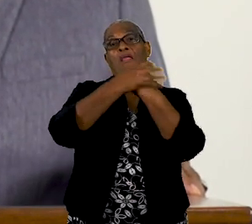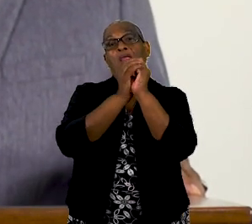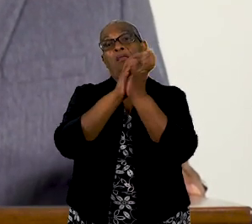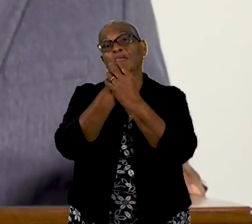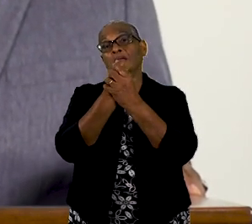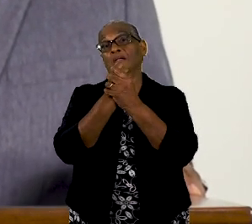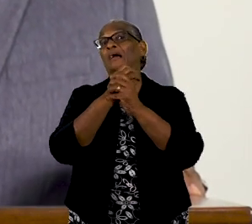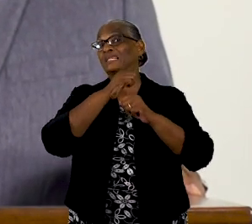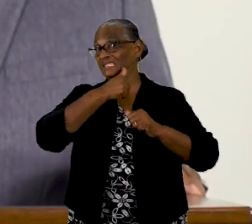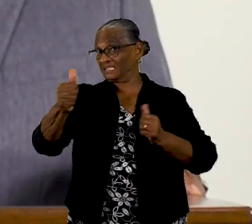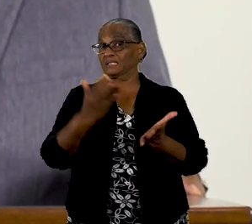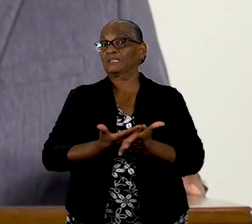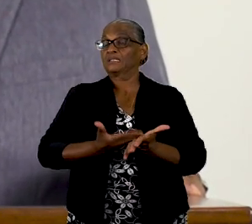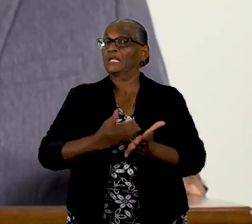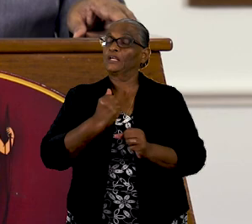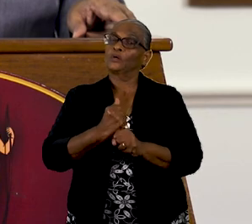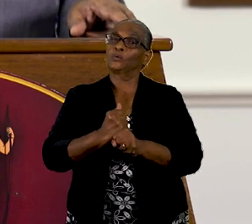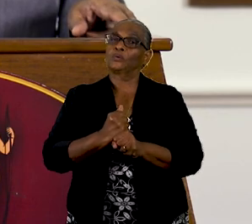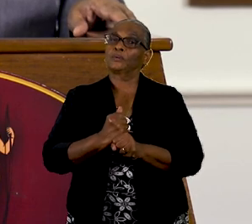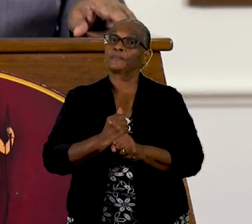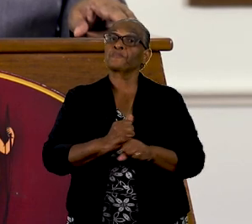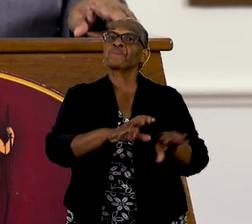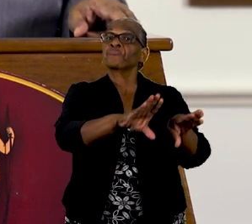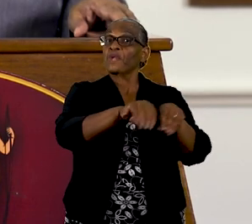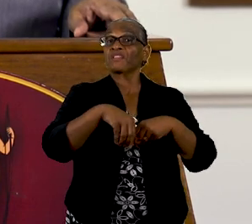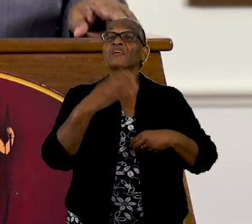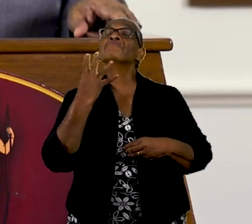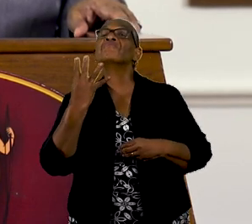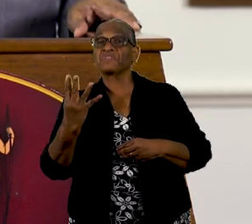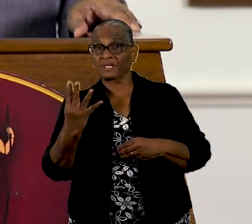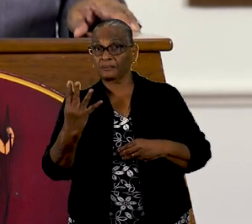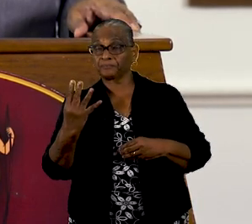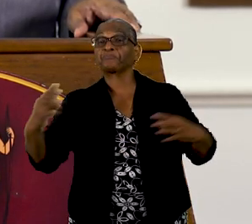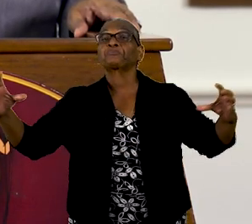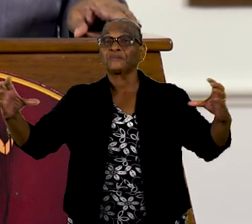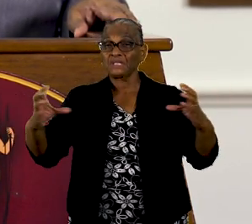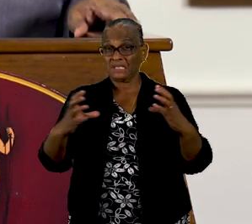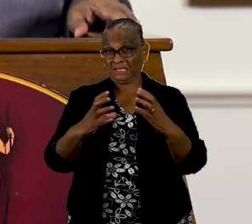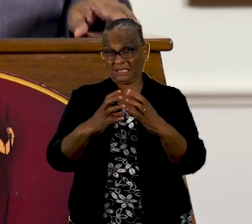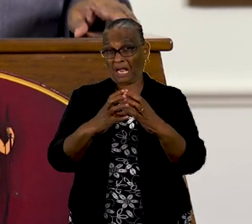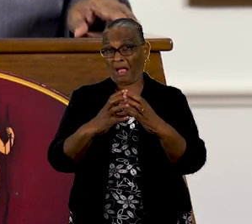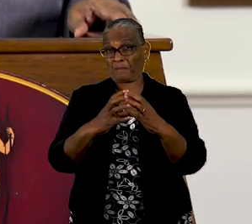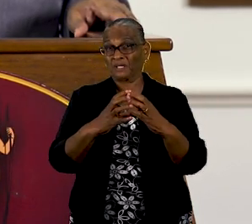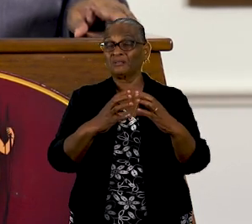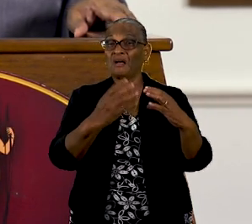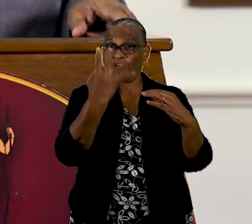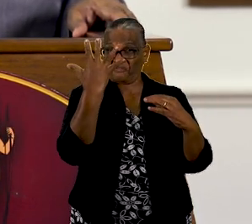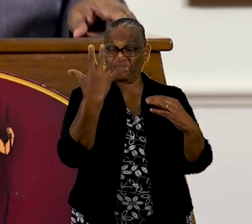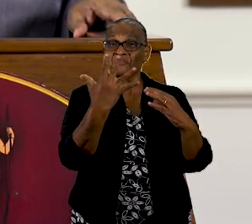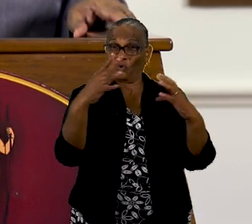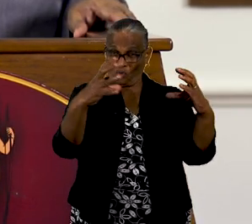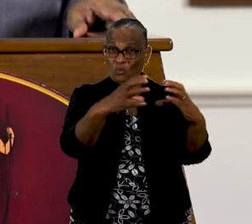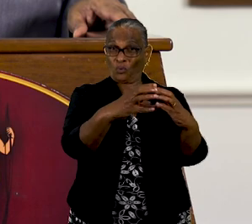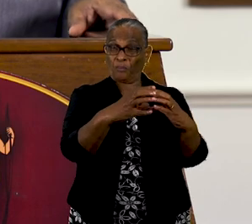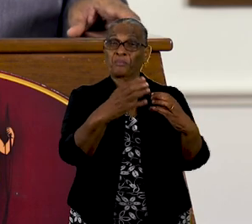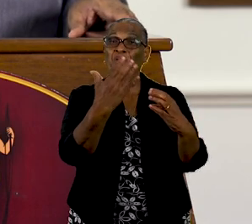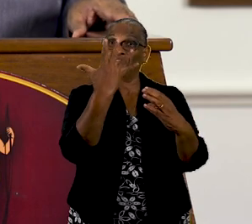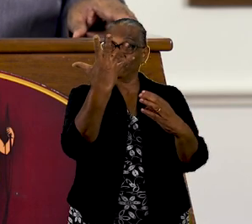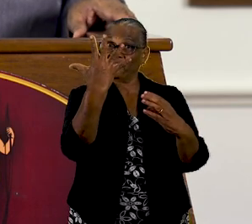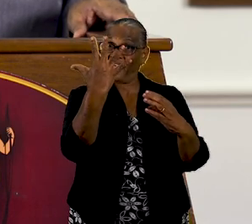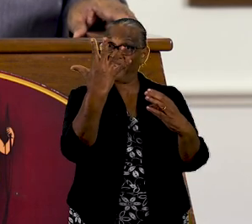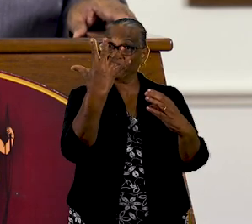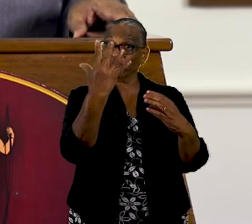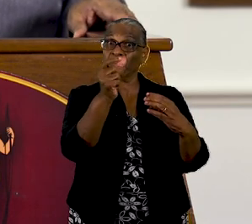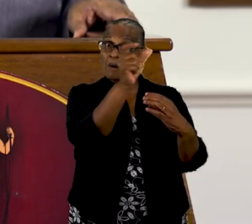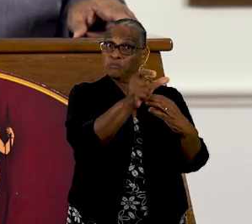hygiëne kan garanderen. Maatregel 4. Samenscholingen van groepen van meer